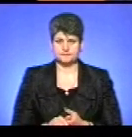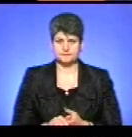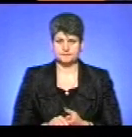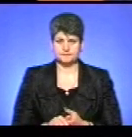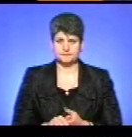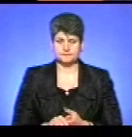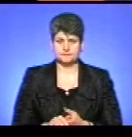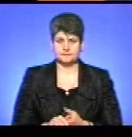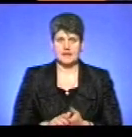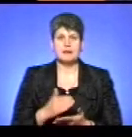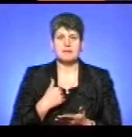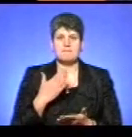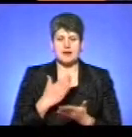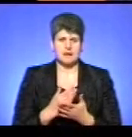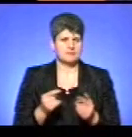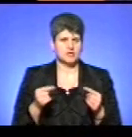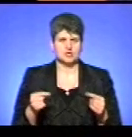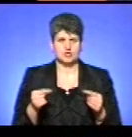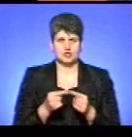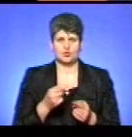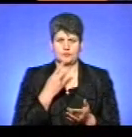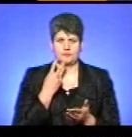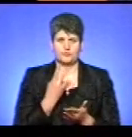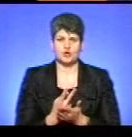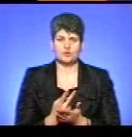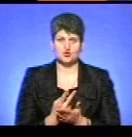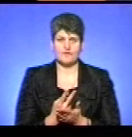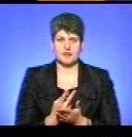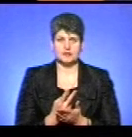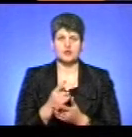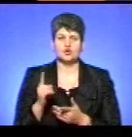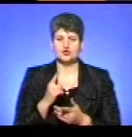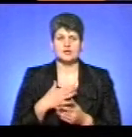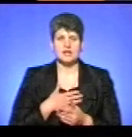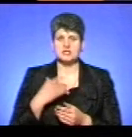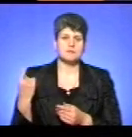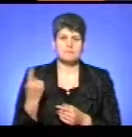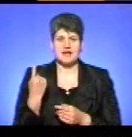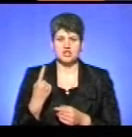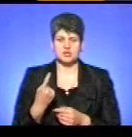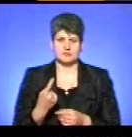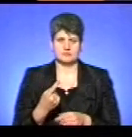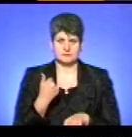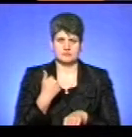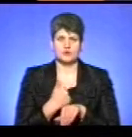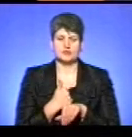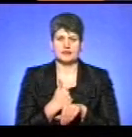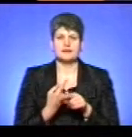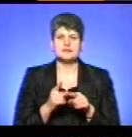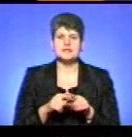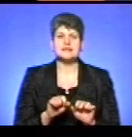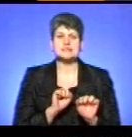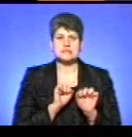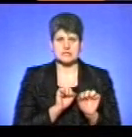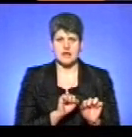Ми маємо чітко продемонструвати, що наш перший пріоритет – це захист